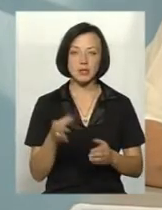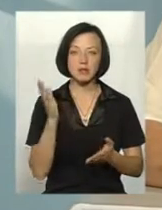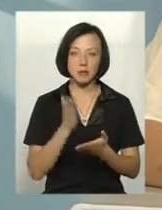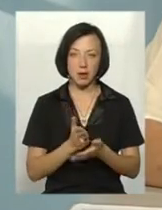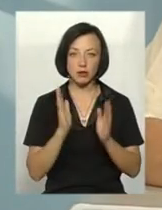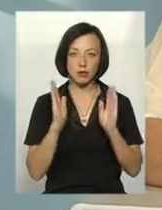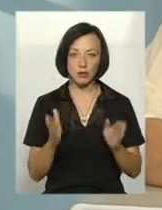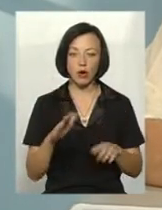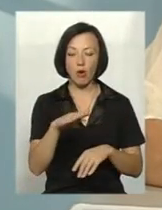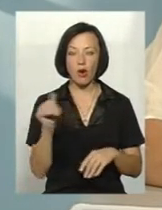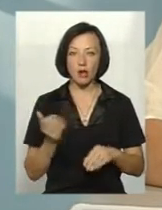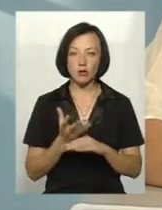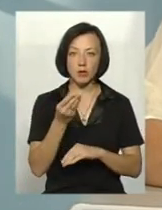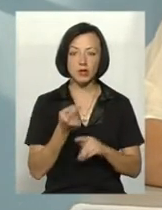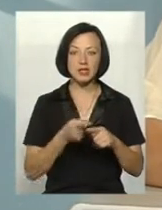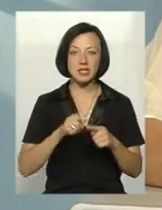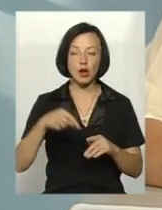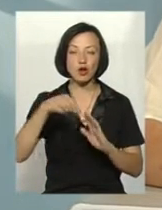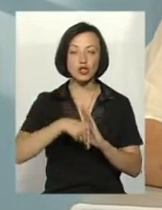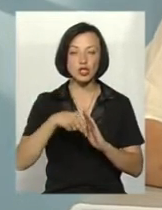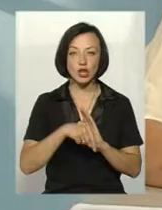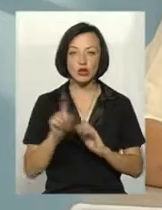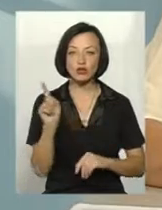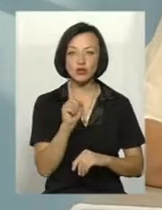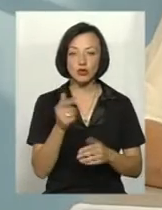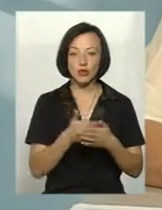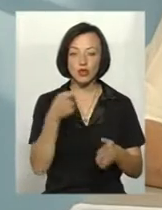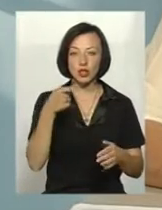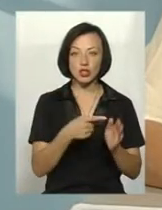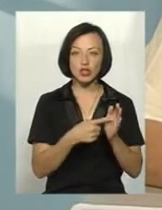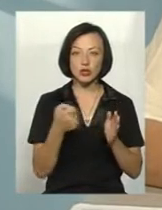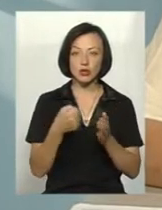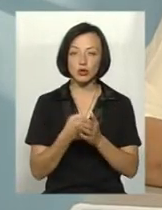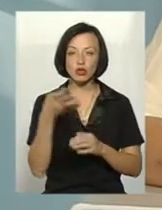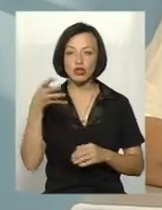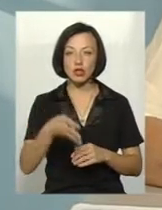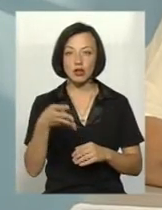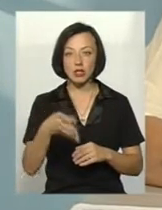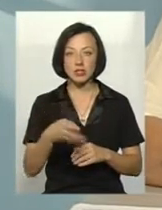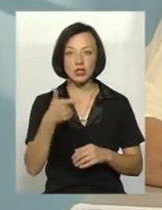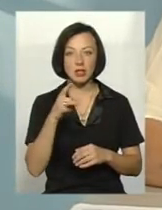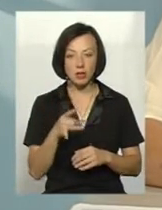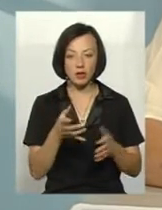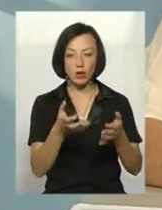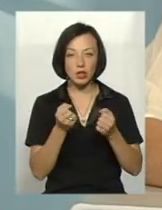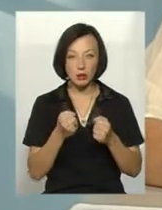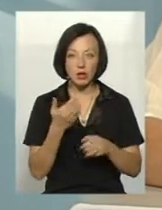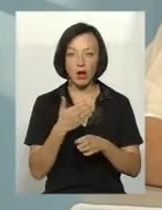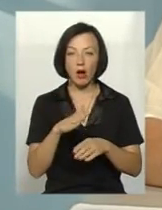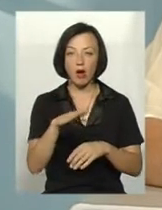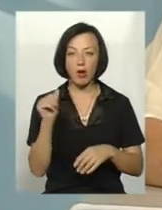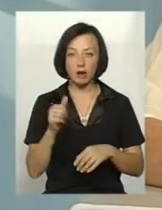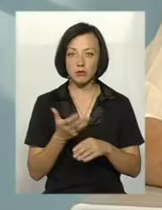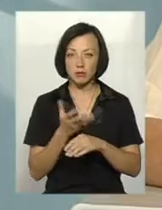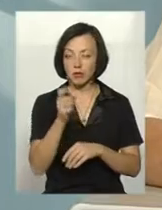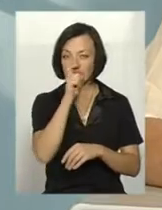орендну плату. це означає, що від 1600 до майже 4 тисяч гривень отримати орендну плату, це досить